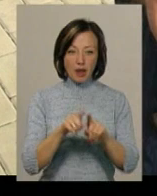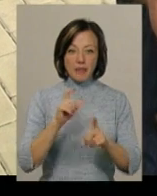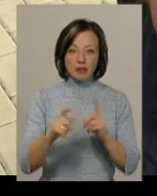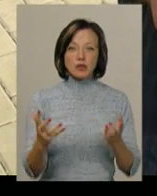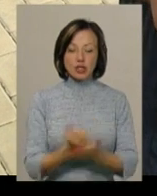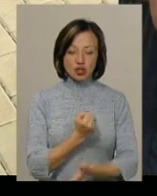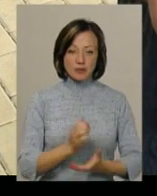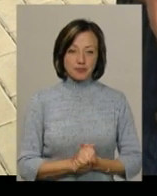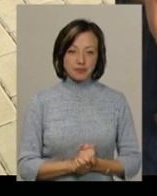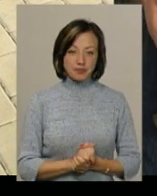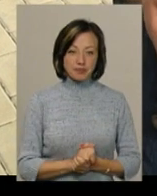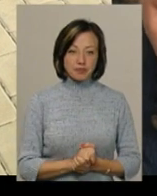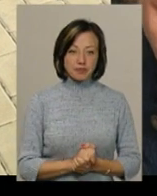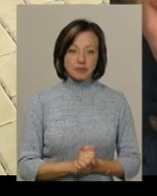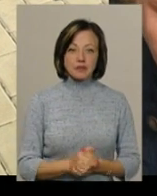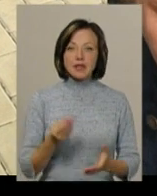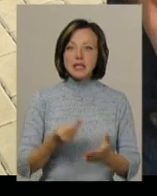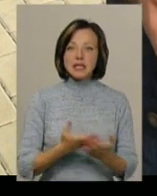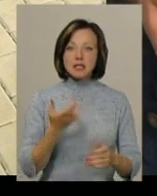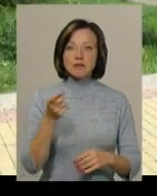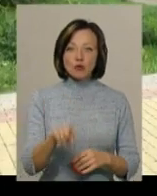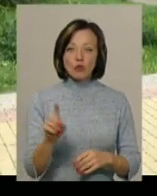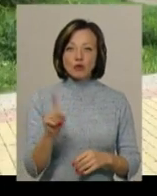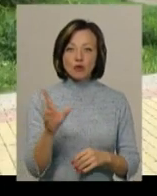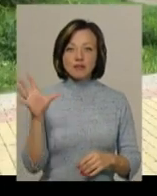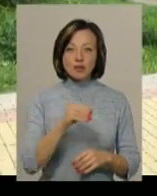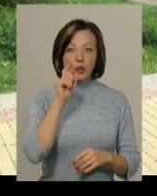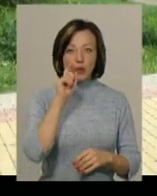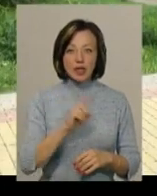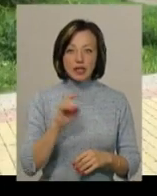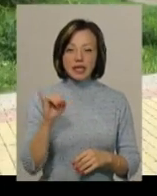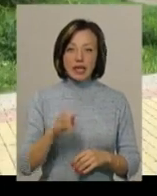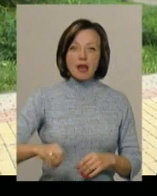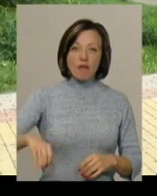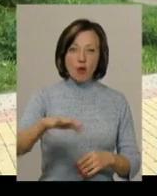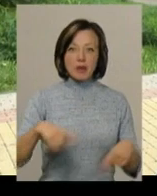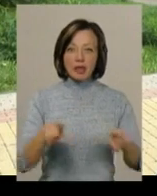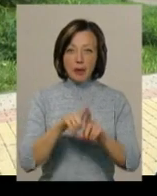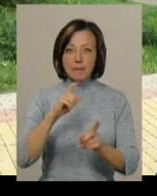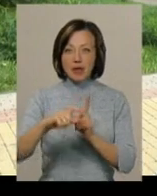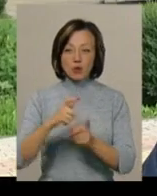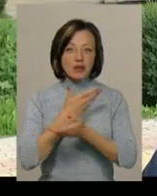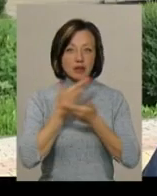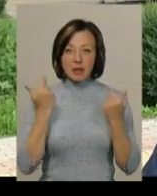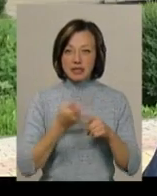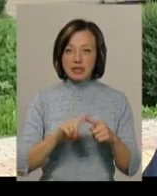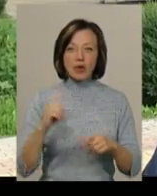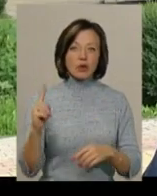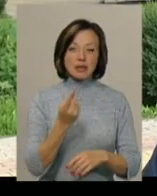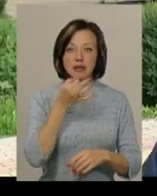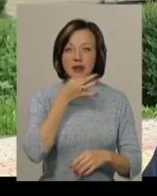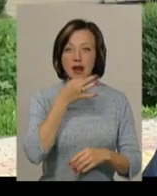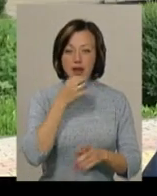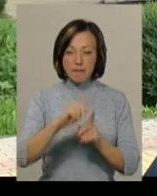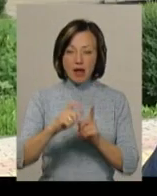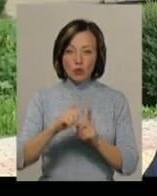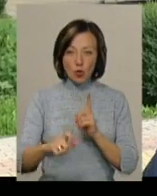ми і віднайшли. Цінність його в тому, що в усій Україні та практично в всій Європі таких патронів немає. Це один із самих ранніх